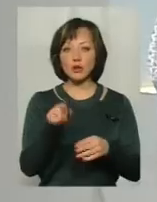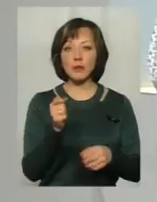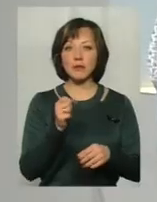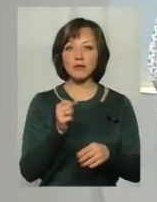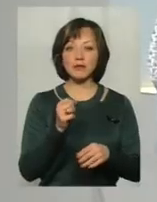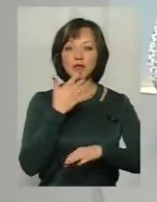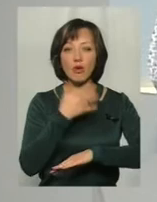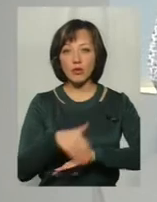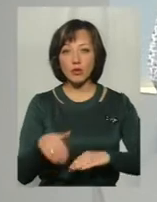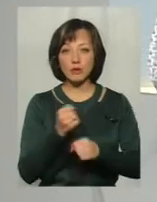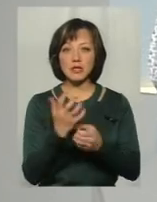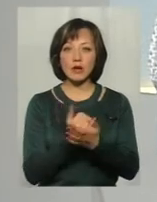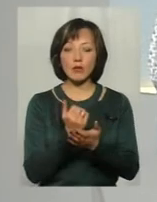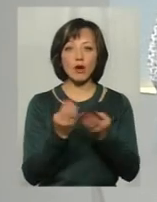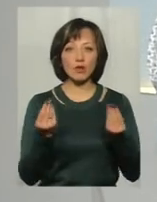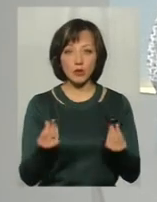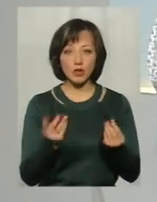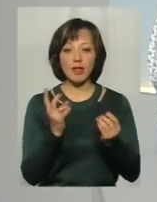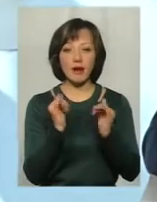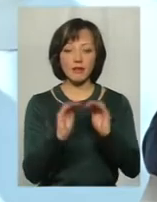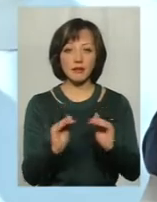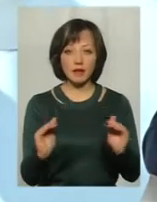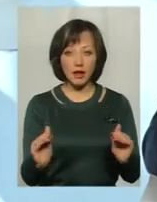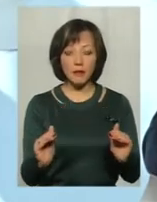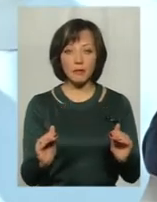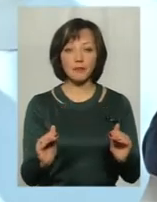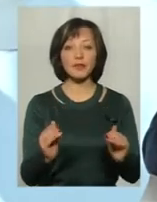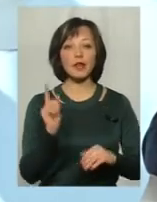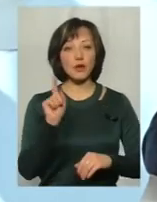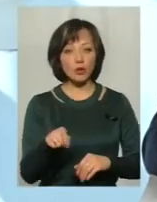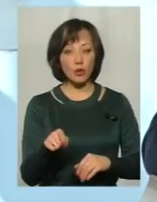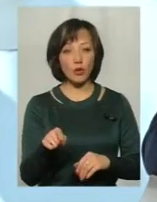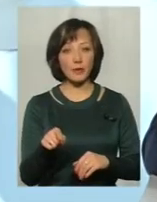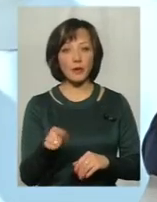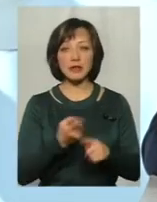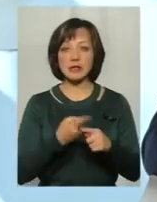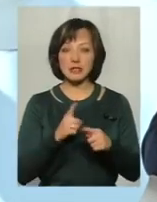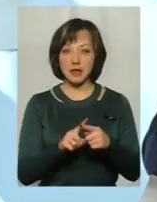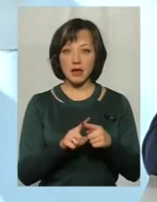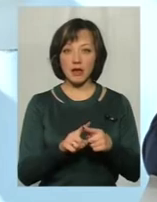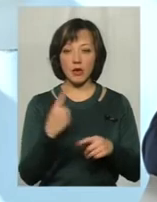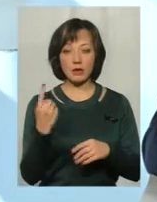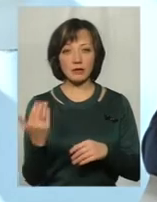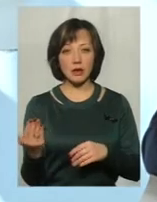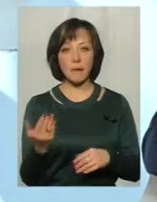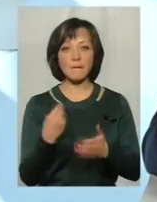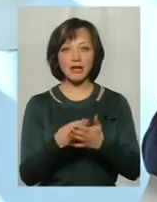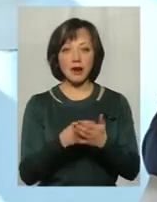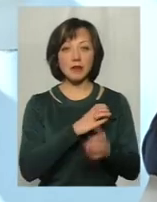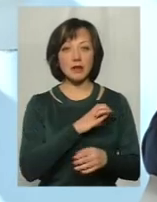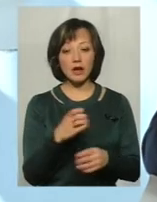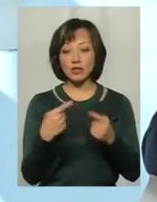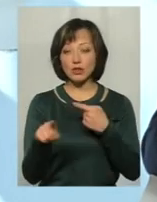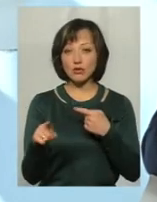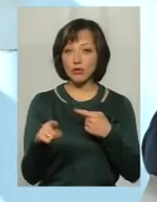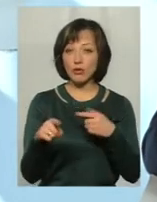працюють за кордоном, що заробляють гроші на дітей, то з однієї сторони це має матеріальні статки, а з